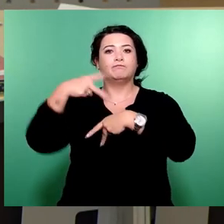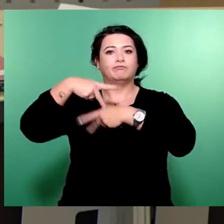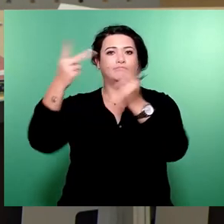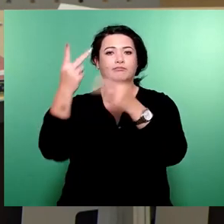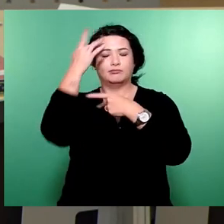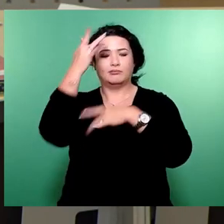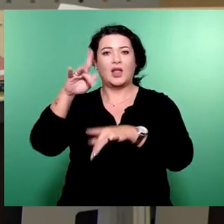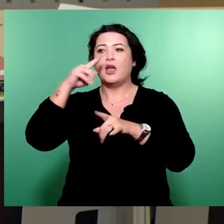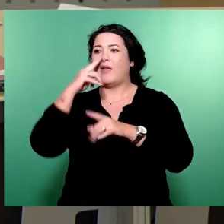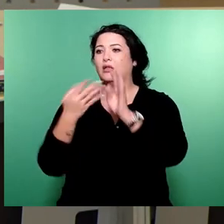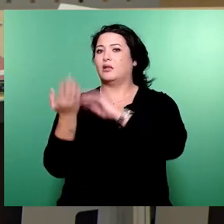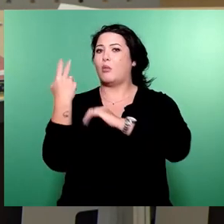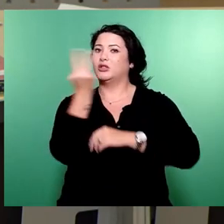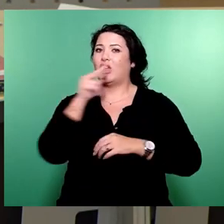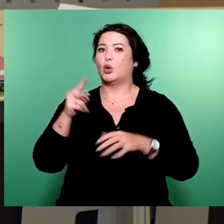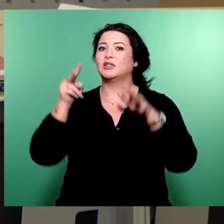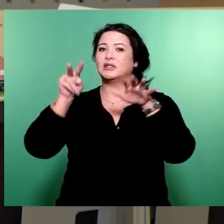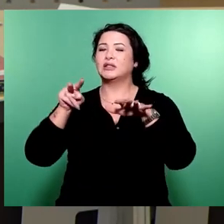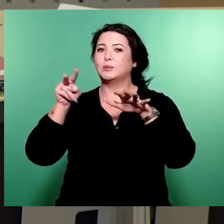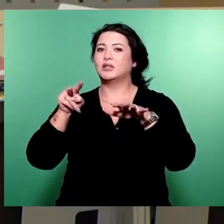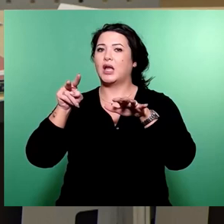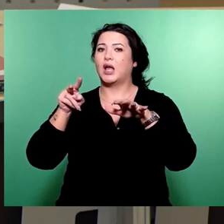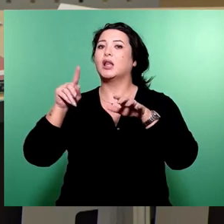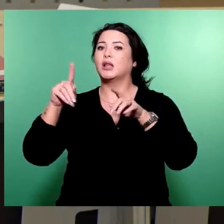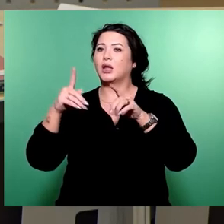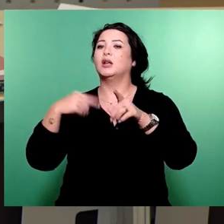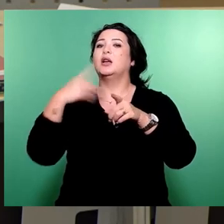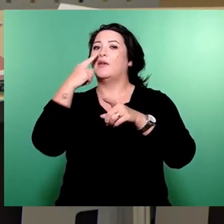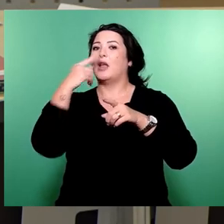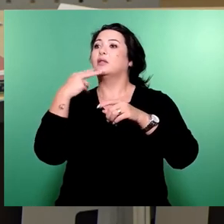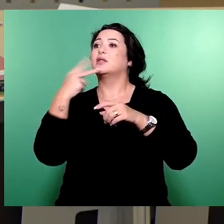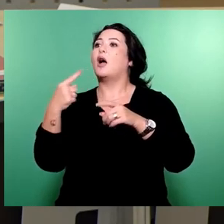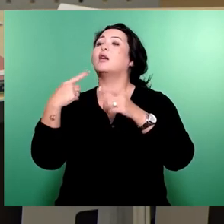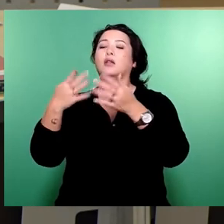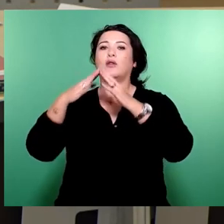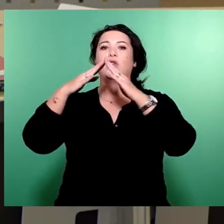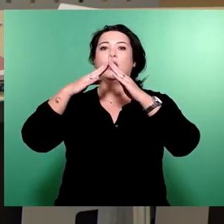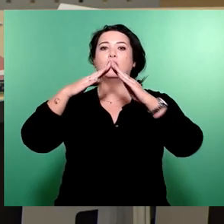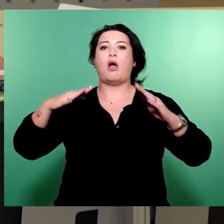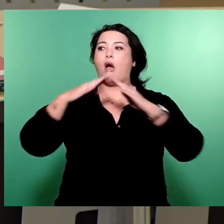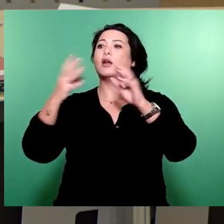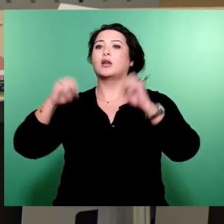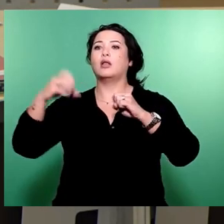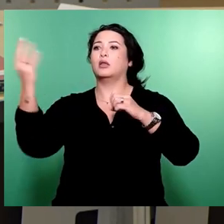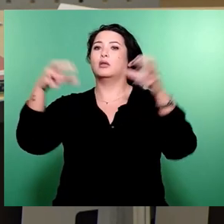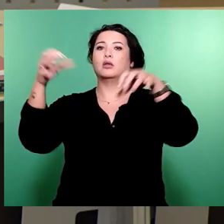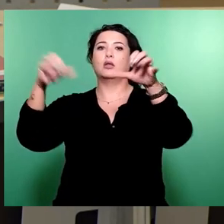2017 vollziehen würde, nämlich Dachflächen auszuschreiben. Jüngstes Beispiel die 16. Grundschule.